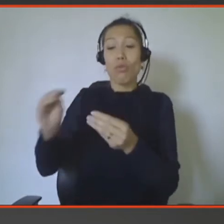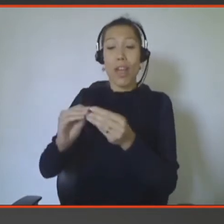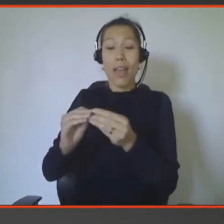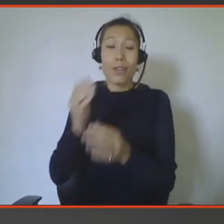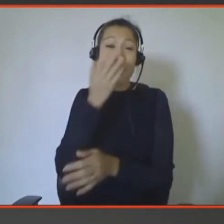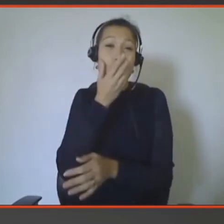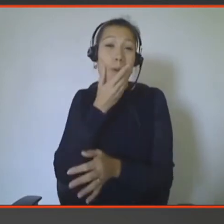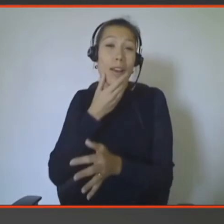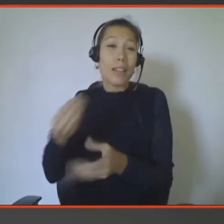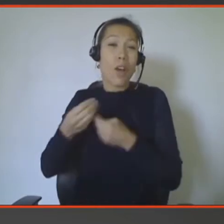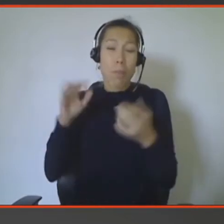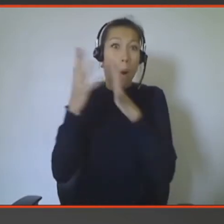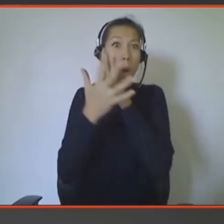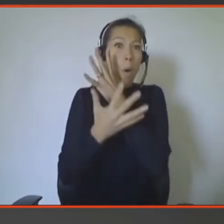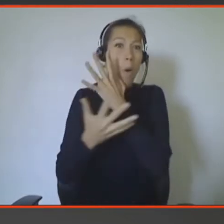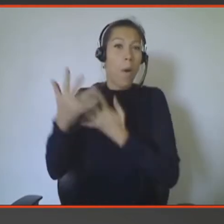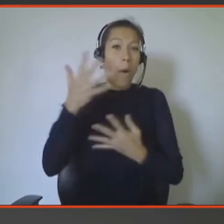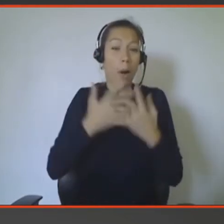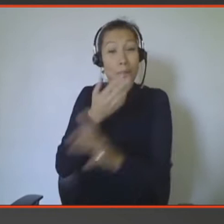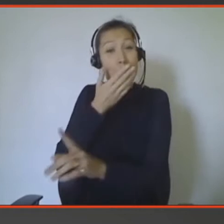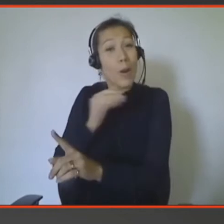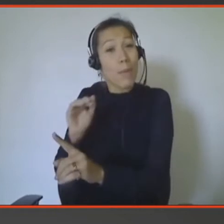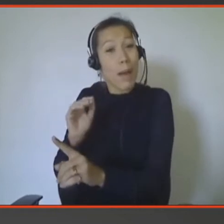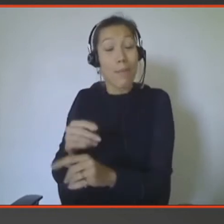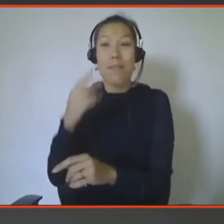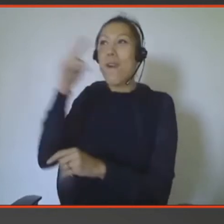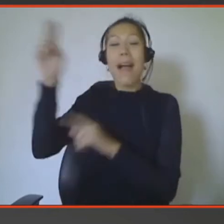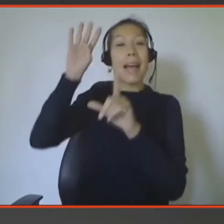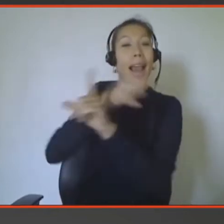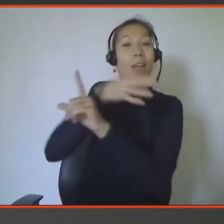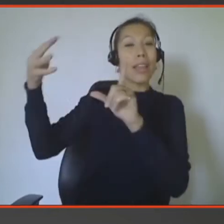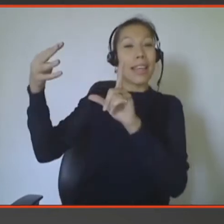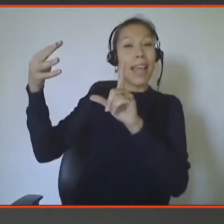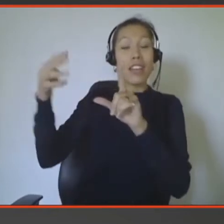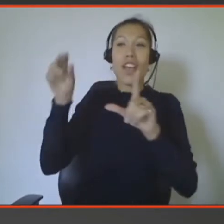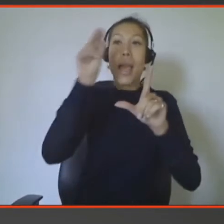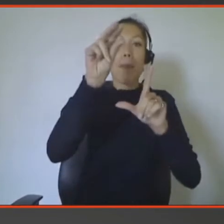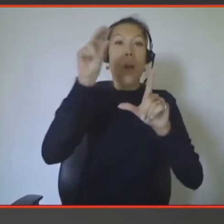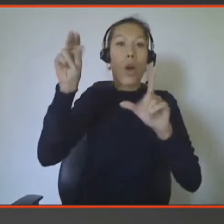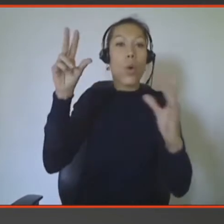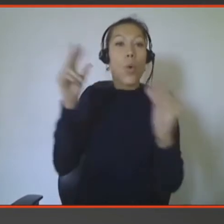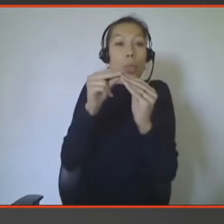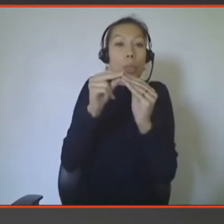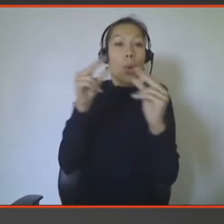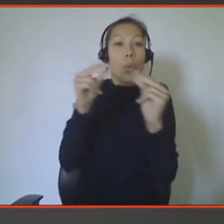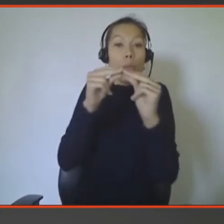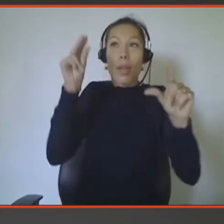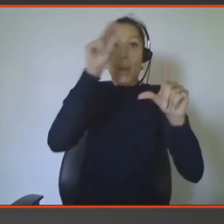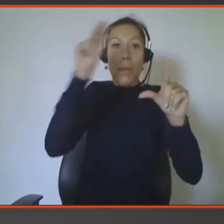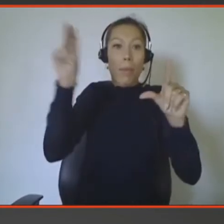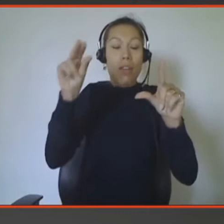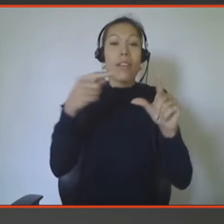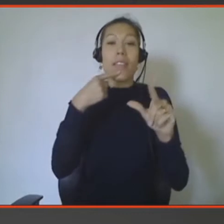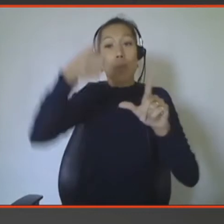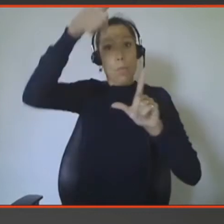vous voyez là, c'est un calendrier et sur les petits aimants, les gens vont mettre leur to-do list, en fait, les grandes tâches qu veulent faire dans le mois. Vous allez les